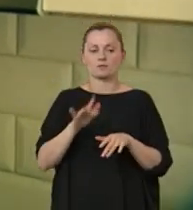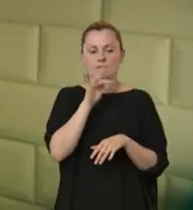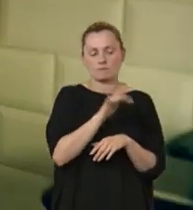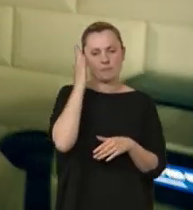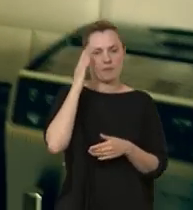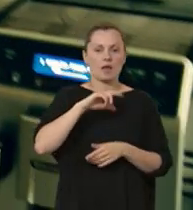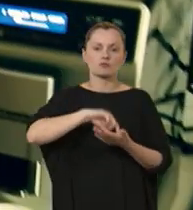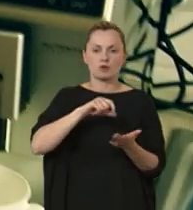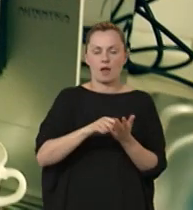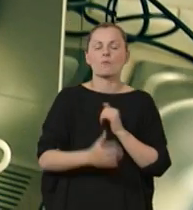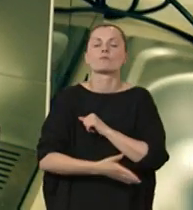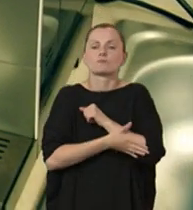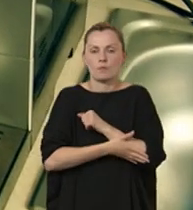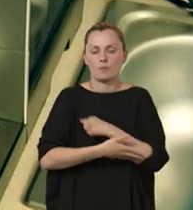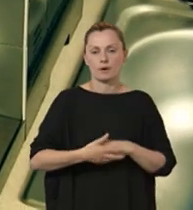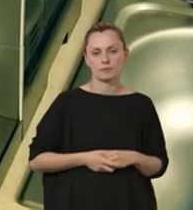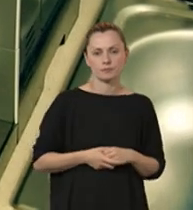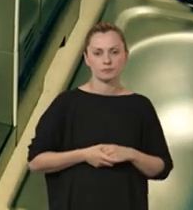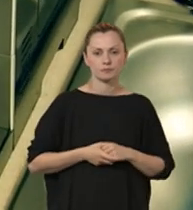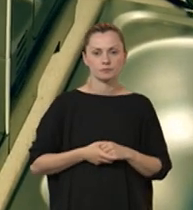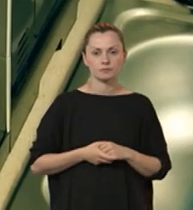ramach takiego mieszkania właśnie wspomaganego.